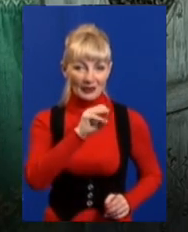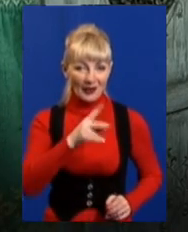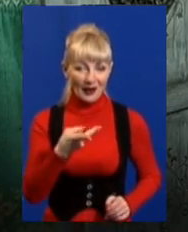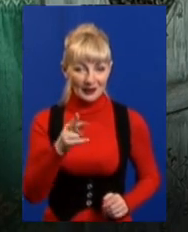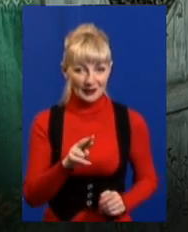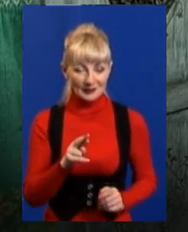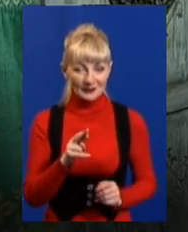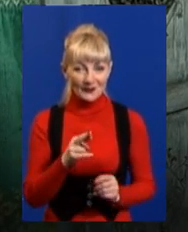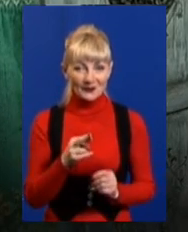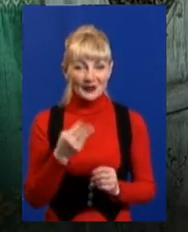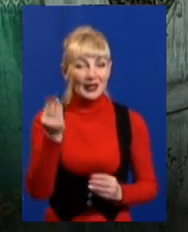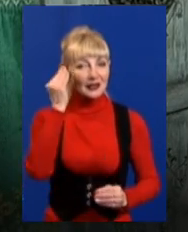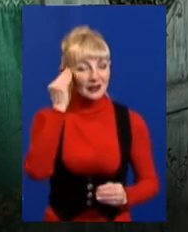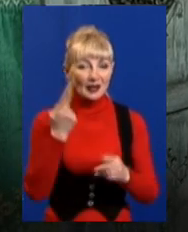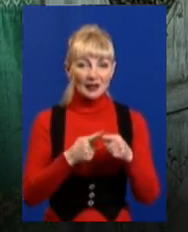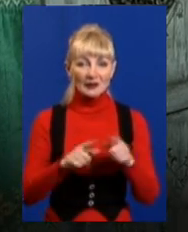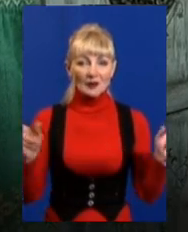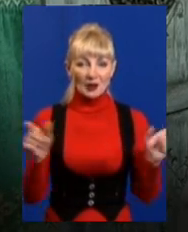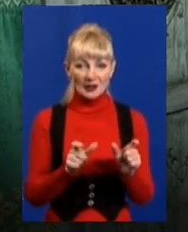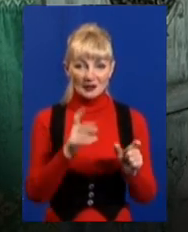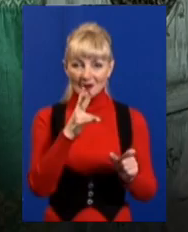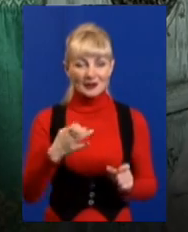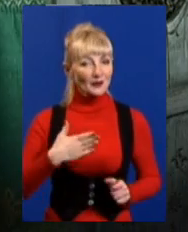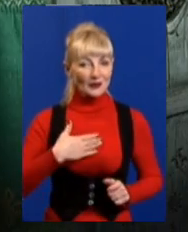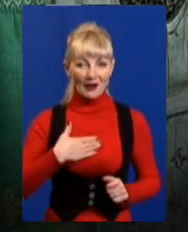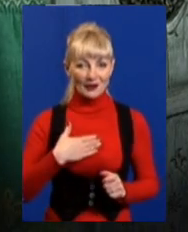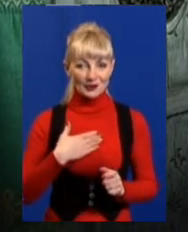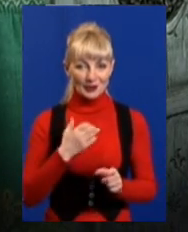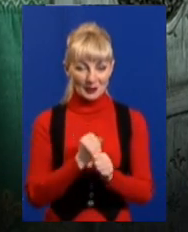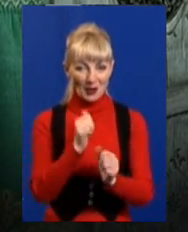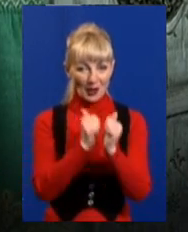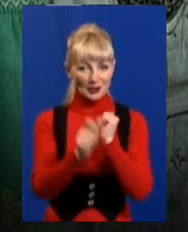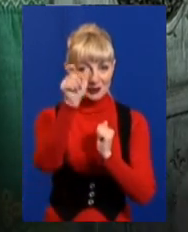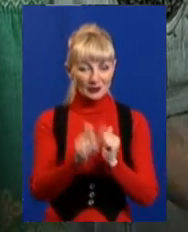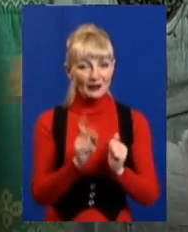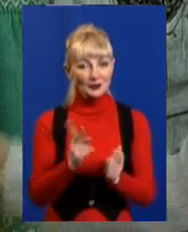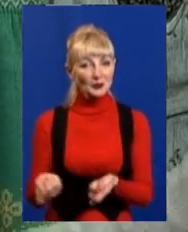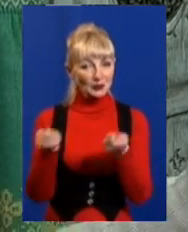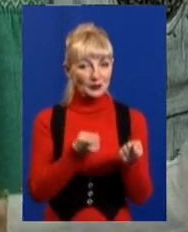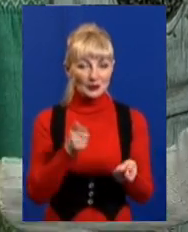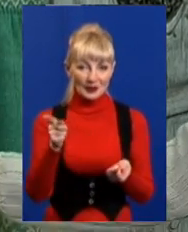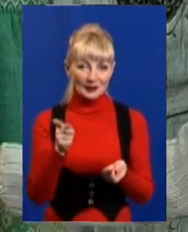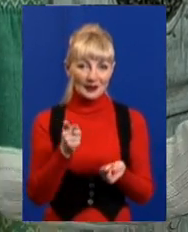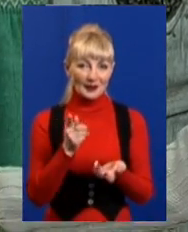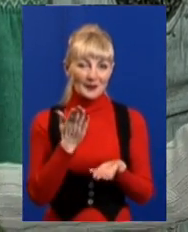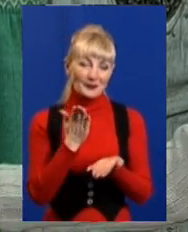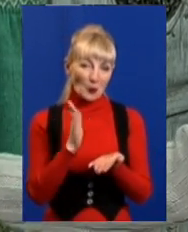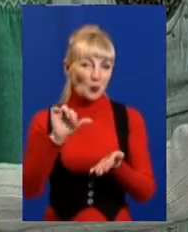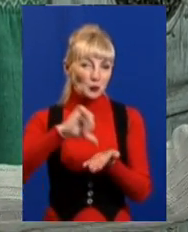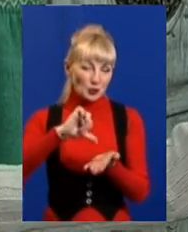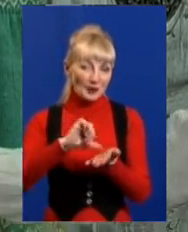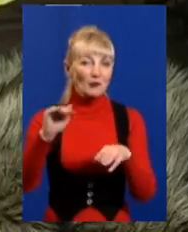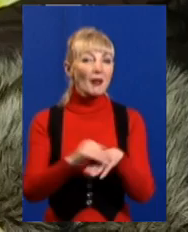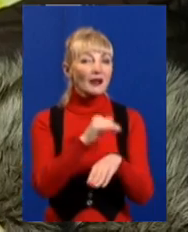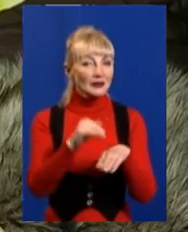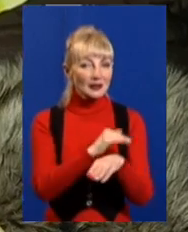ідея цього магазину, скажімо так, полягає не в нашій роботі, а в такій. Кожна людина, яка приносить, то вона має участь в тій благочинності, яку ми робимо